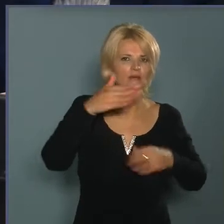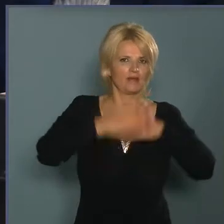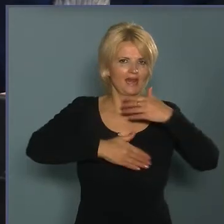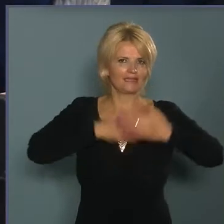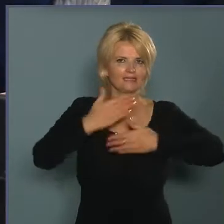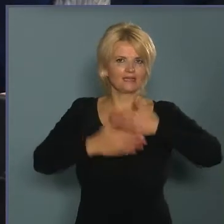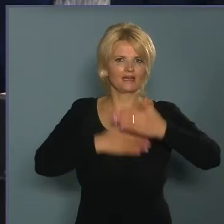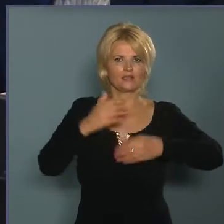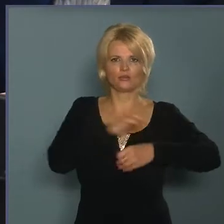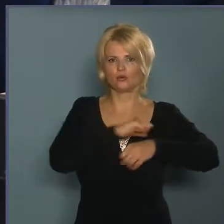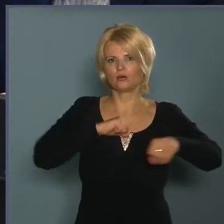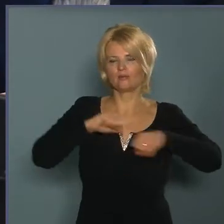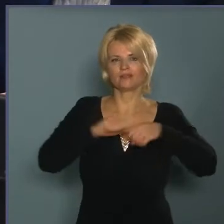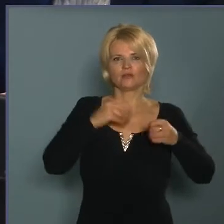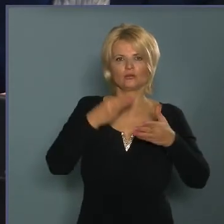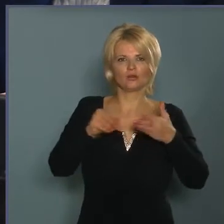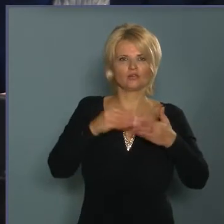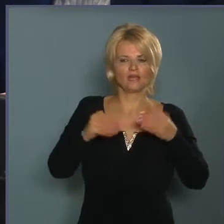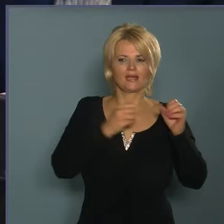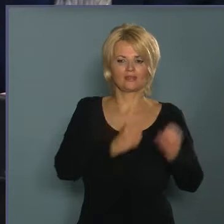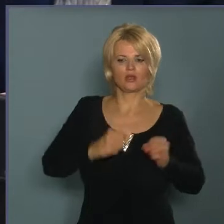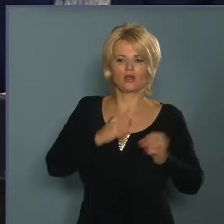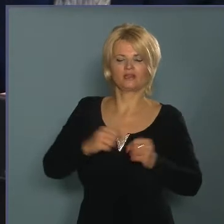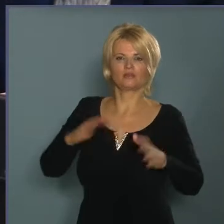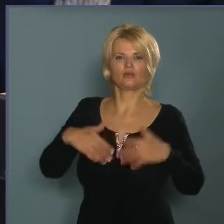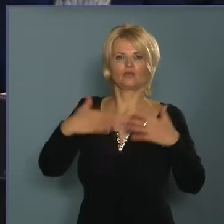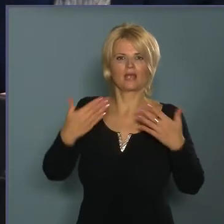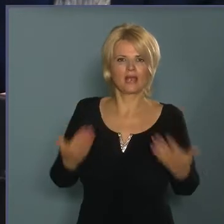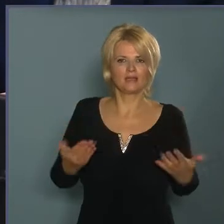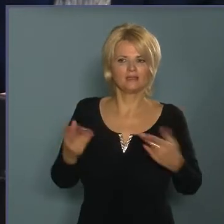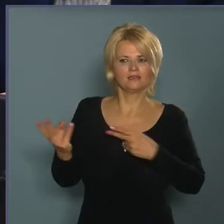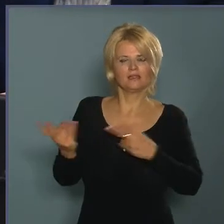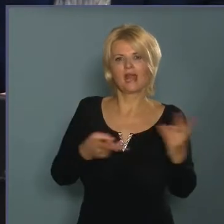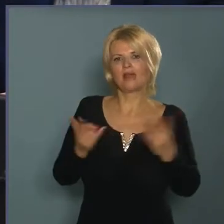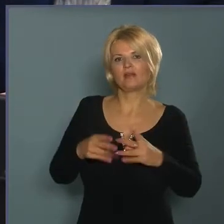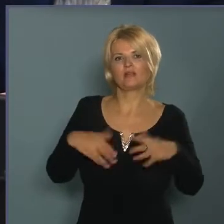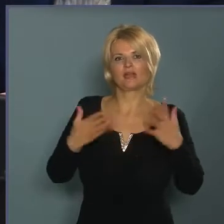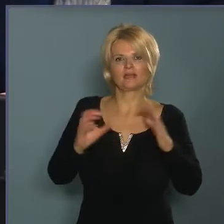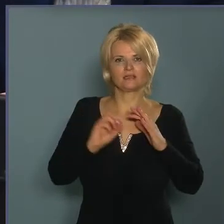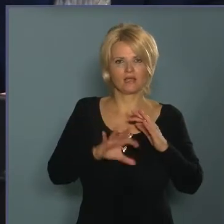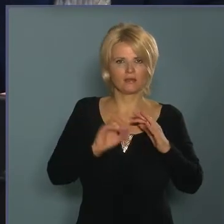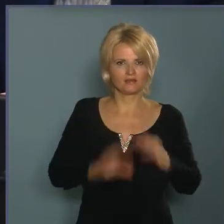rendszeresen az önkormányzatköltségén takaríthatunk-e, elvihetjük-e a szemetet.